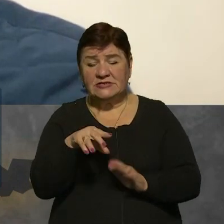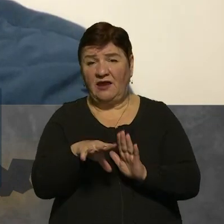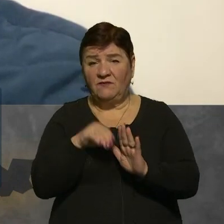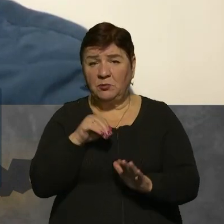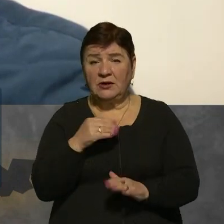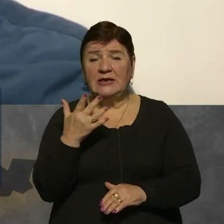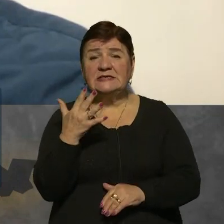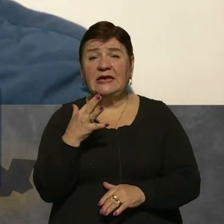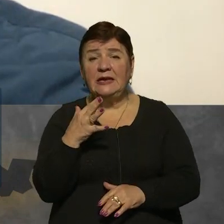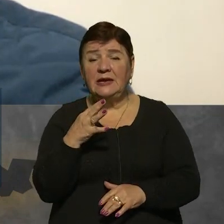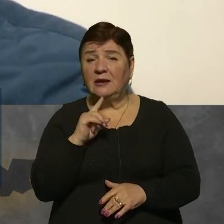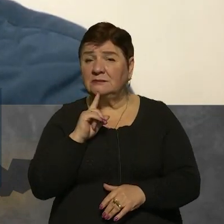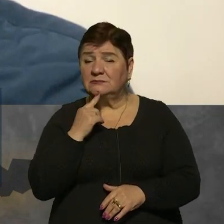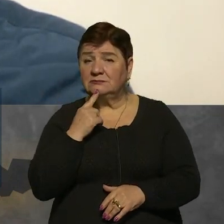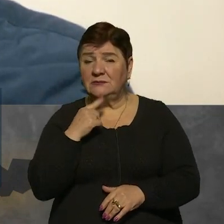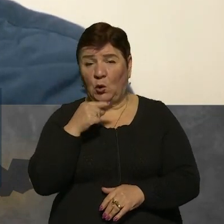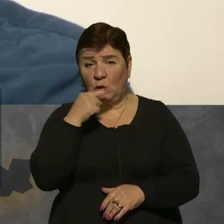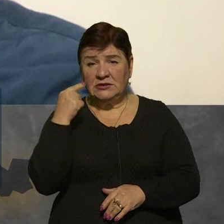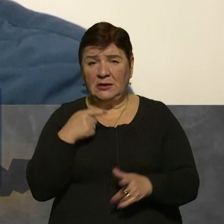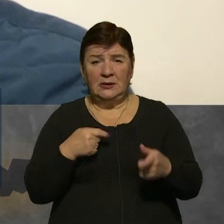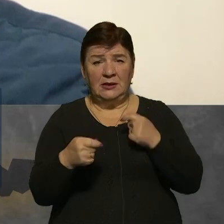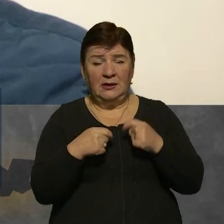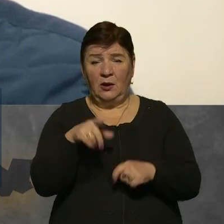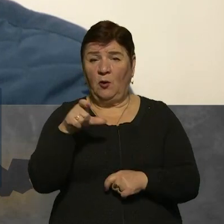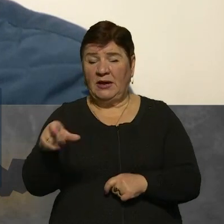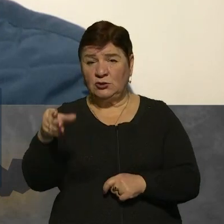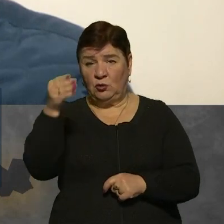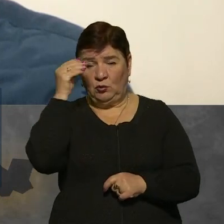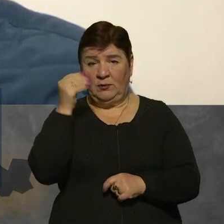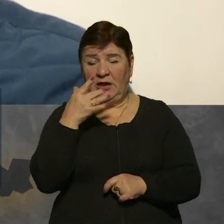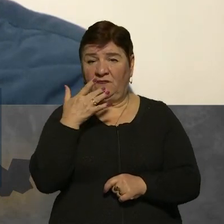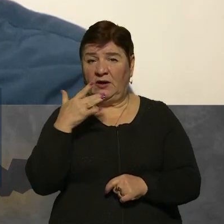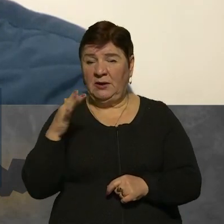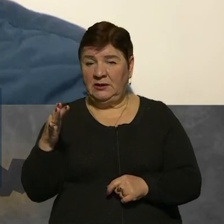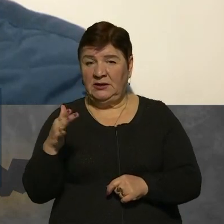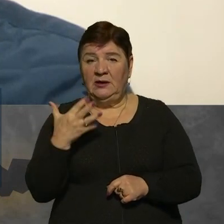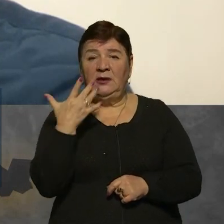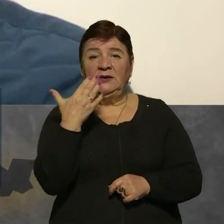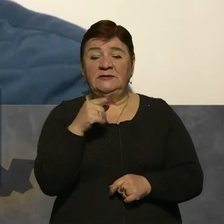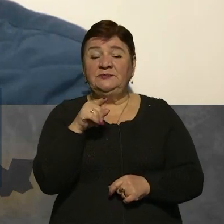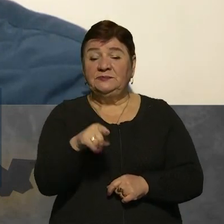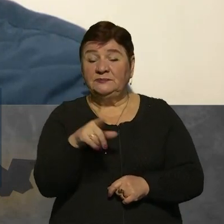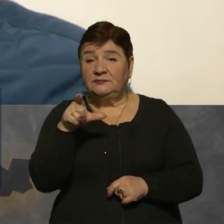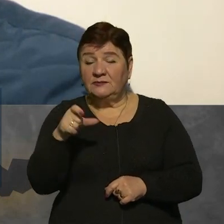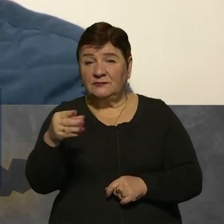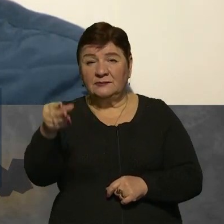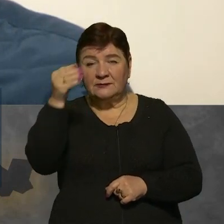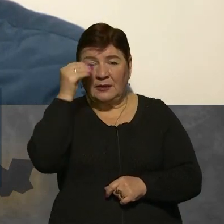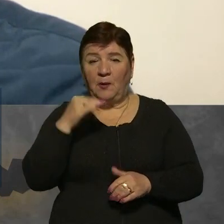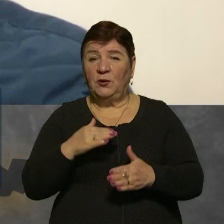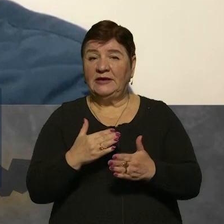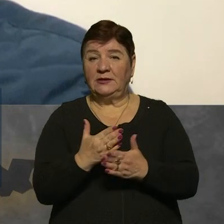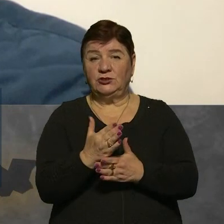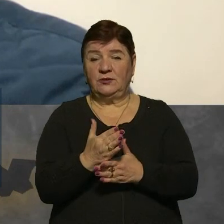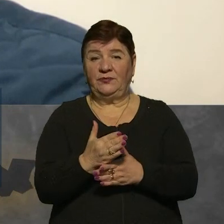наскільки складно Росії маніпулювати громадською думкою в Америці? Тобто, наскільки там люди освічені політично,